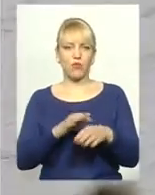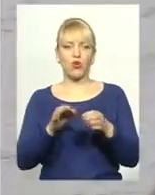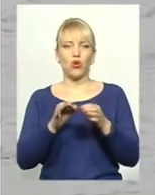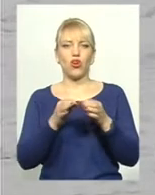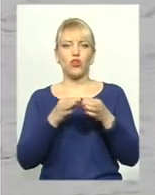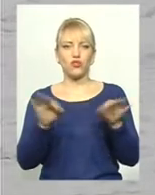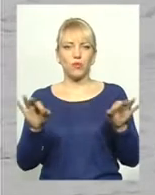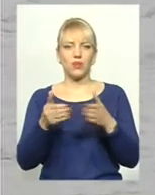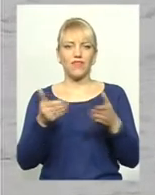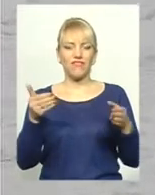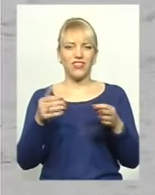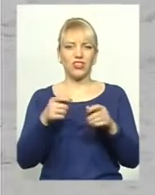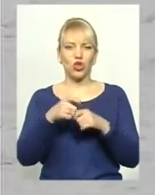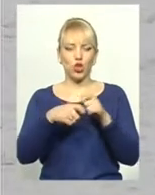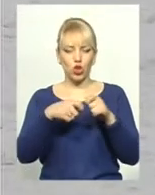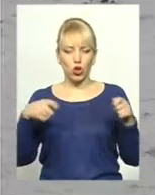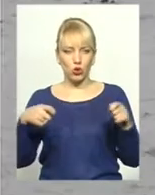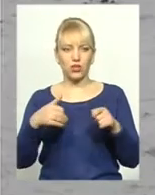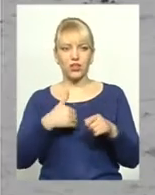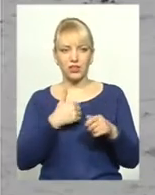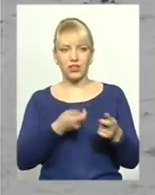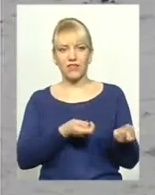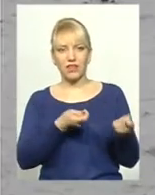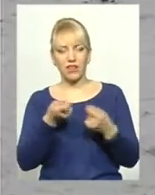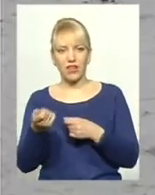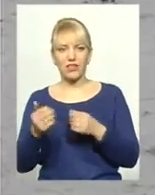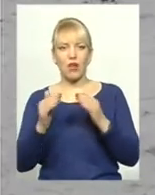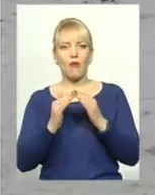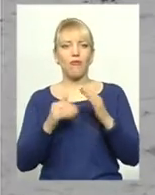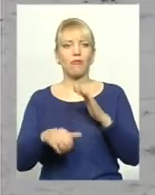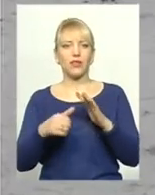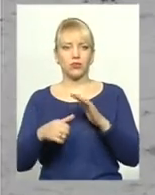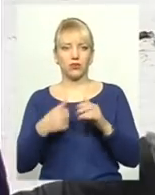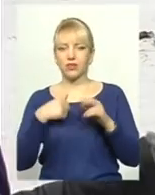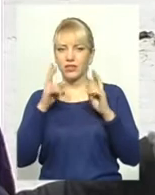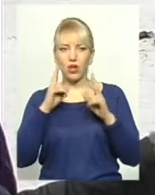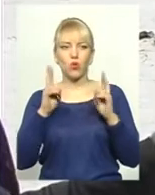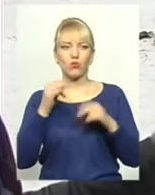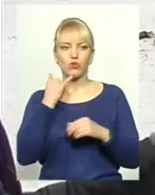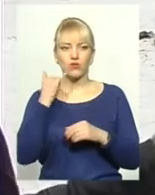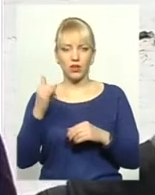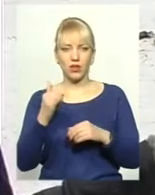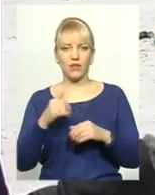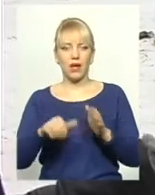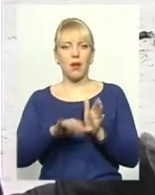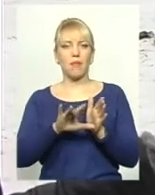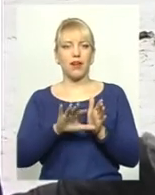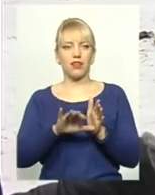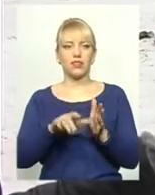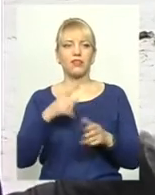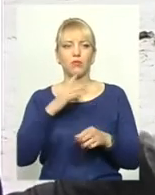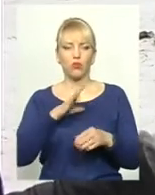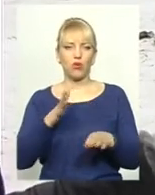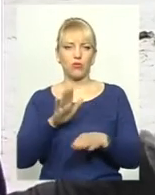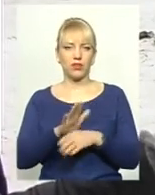дроту, і хотів відвезти в притулок. Я не знаю, кому дзвонив бригадир, і була дана команда, що немає місця, і що ви